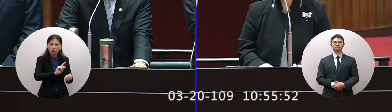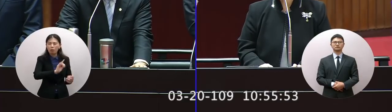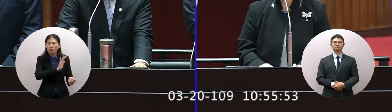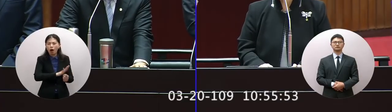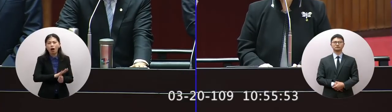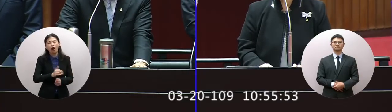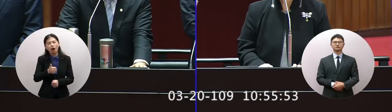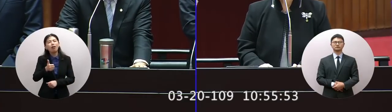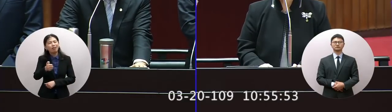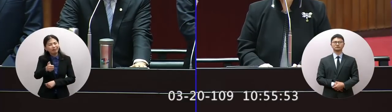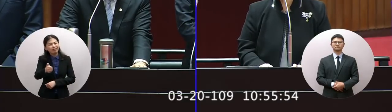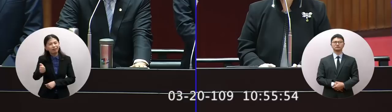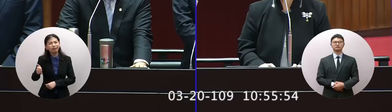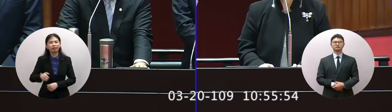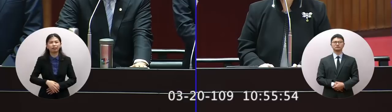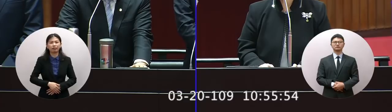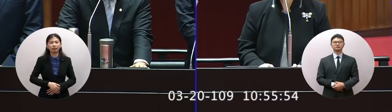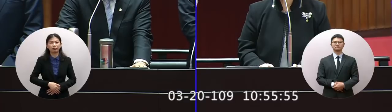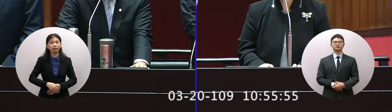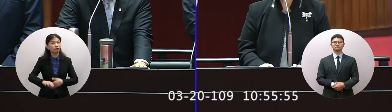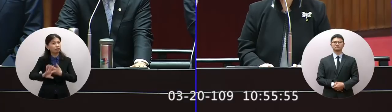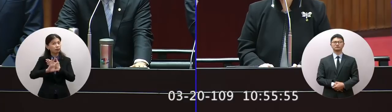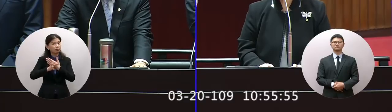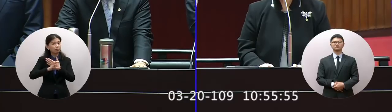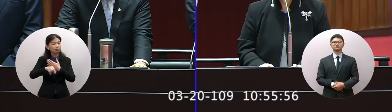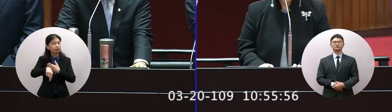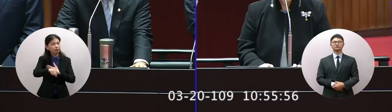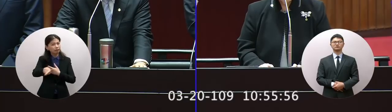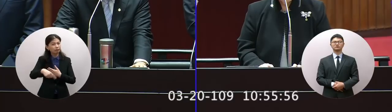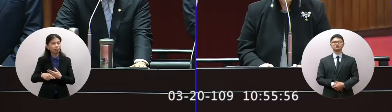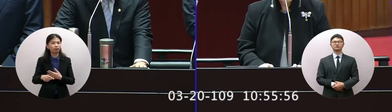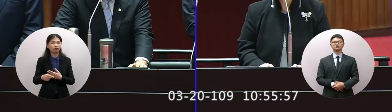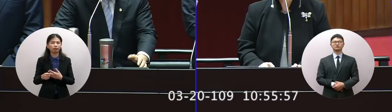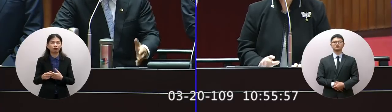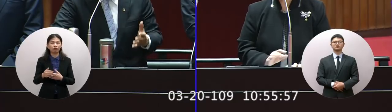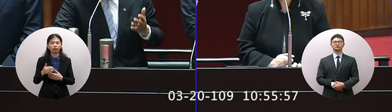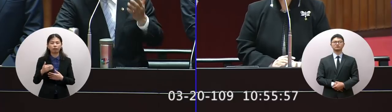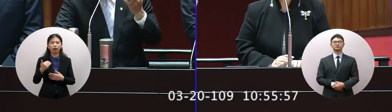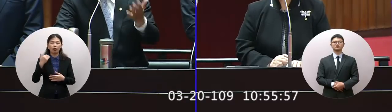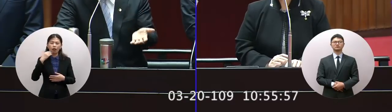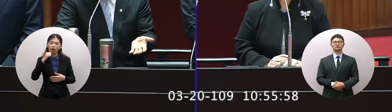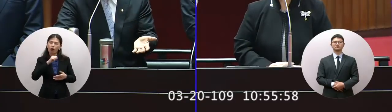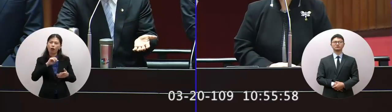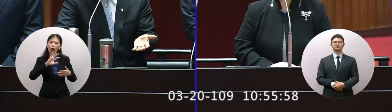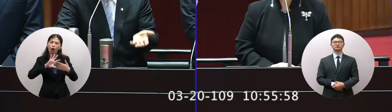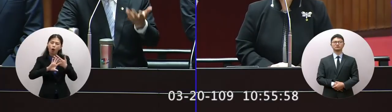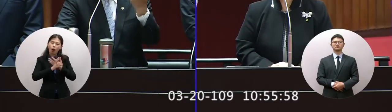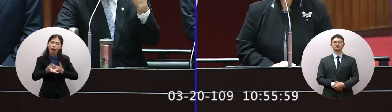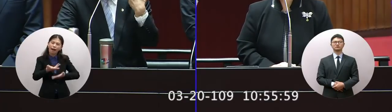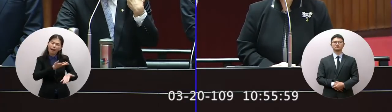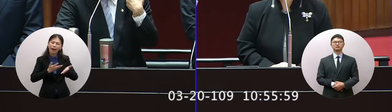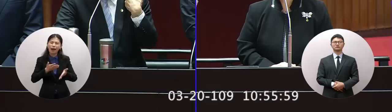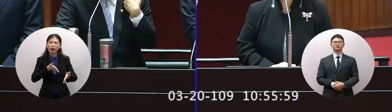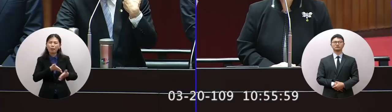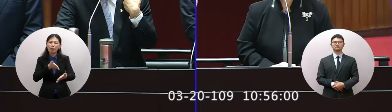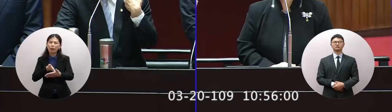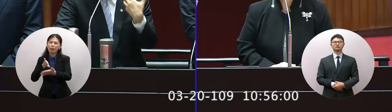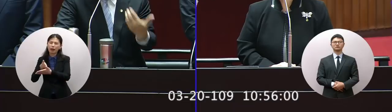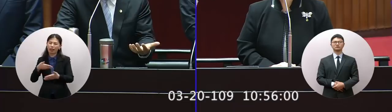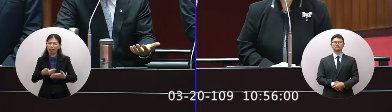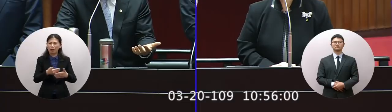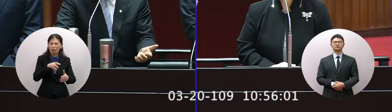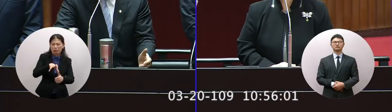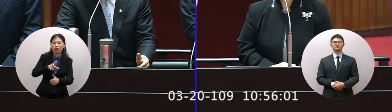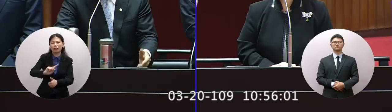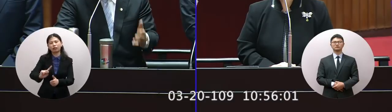感謝在國外有時候政治上還是外交我們是比較難受到重重